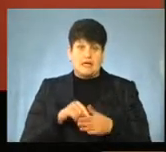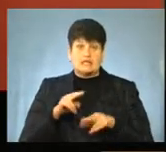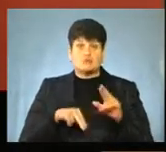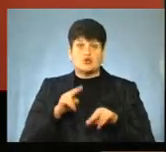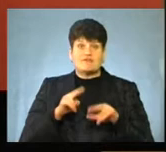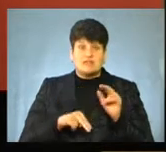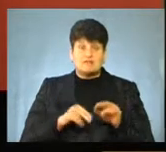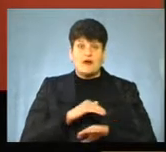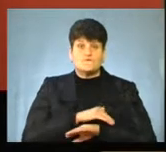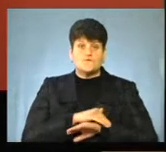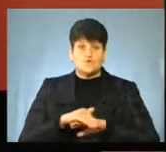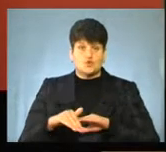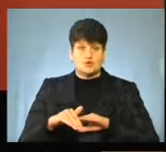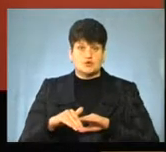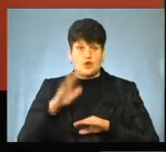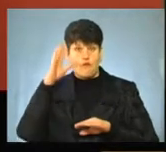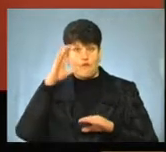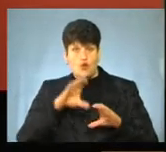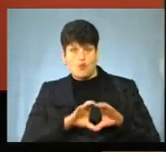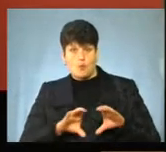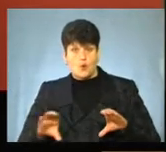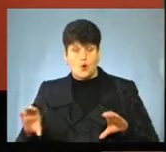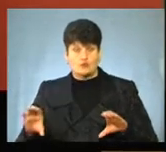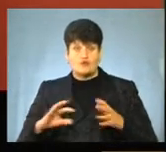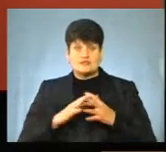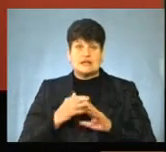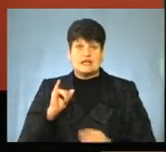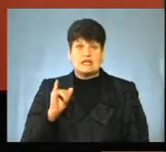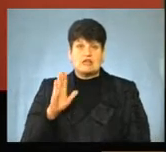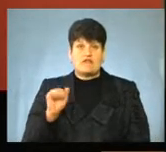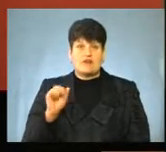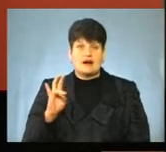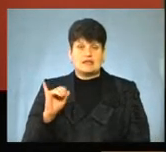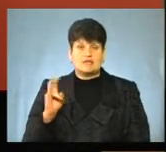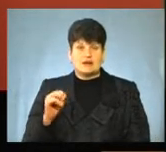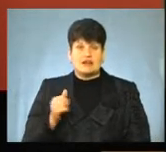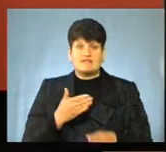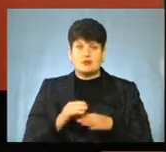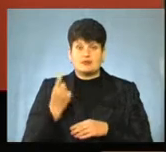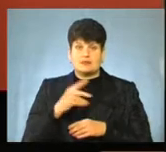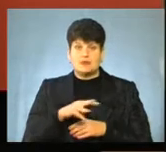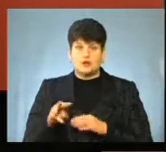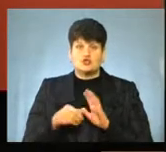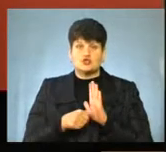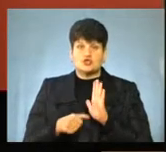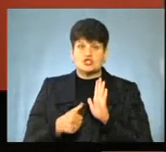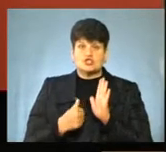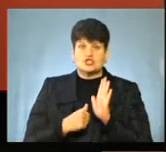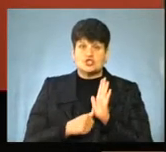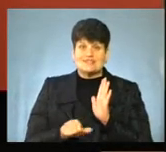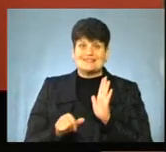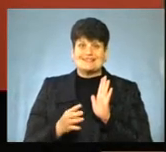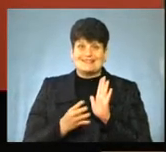будівництва вуличного водопроводу в селі Іванівка, на який виділено 1 мільйон 669